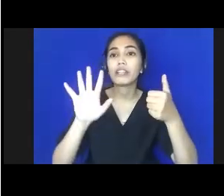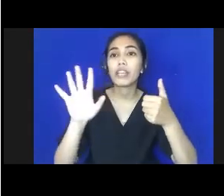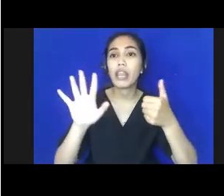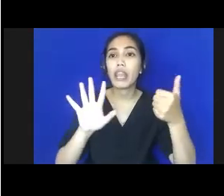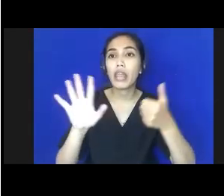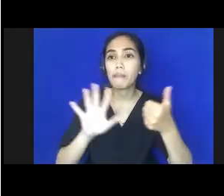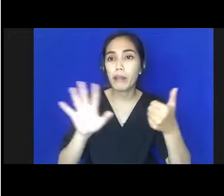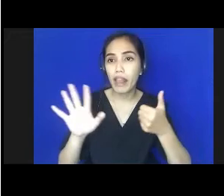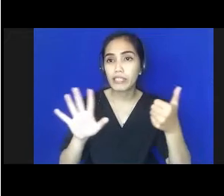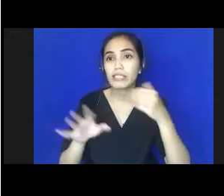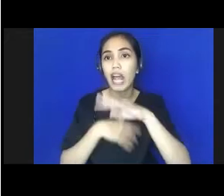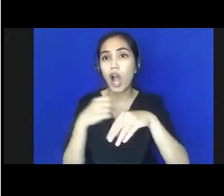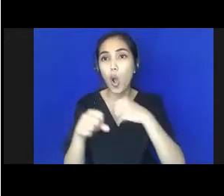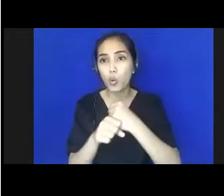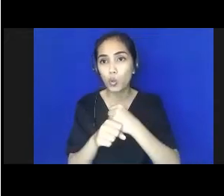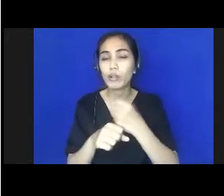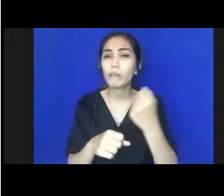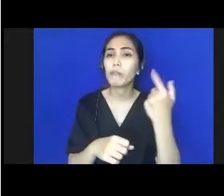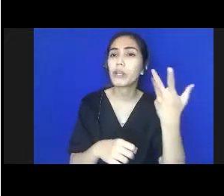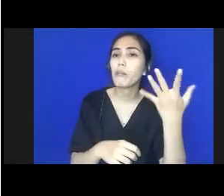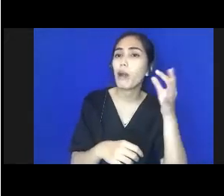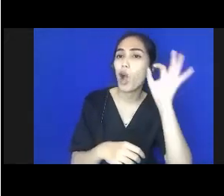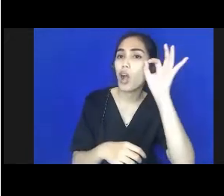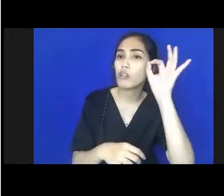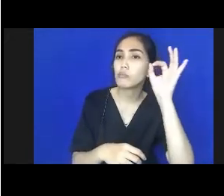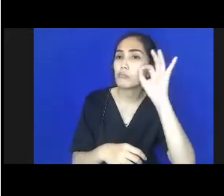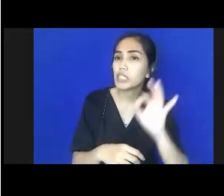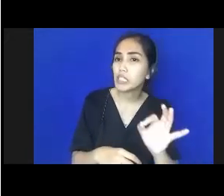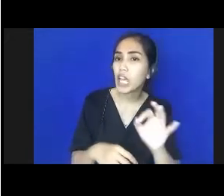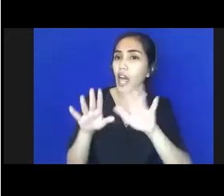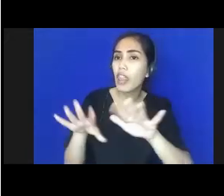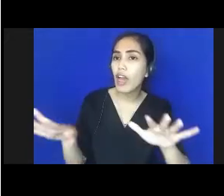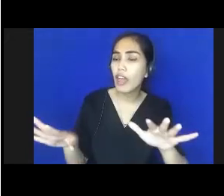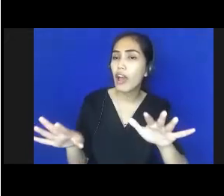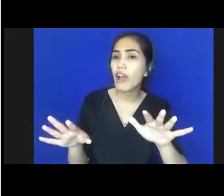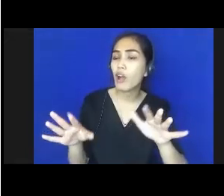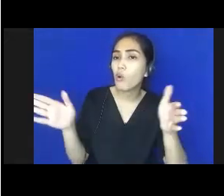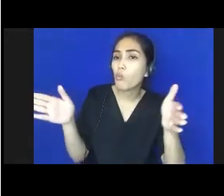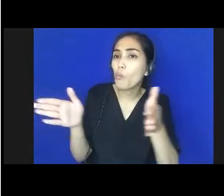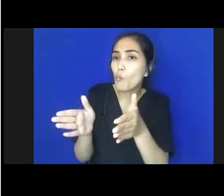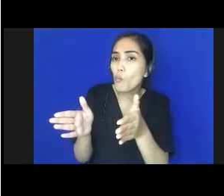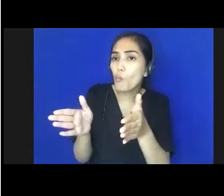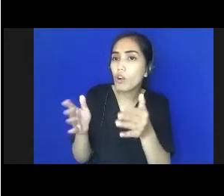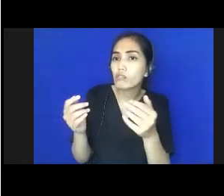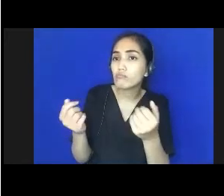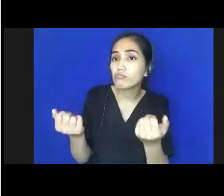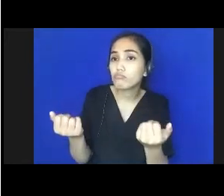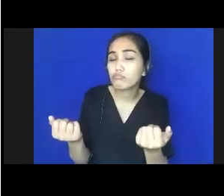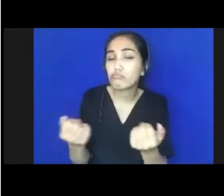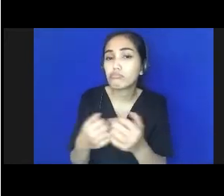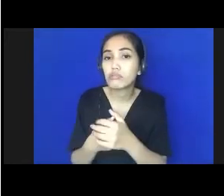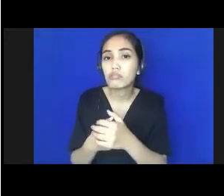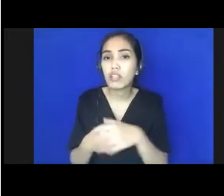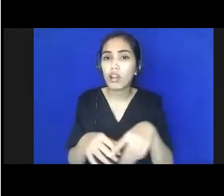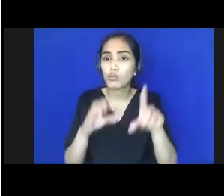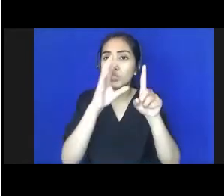stunting atau yang normal nah kita lihat kalau untuk survival sampai umur 5 tahun dari seribu anak